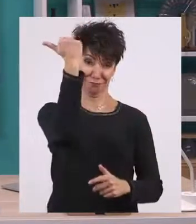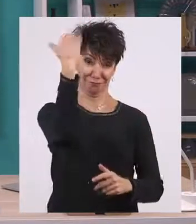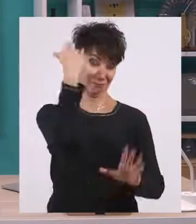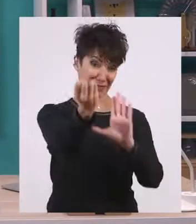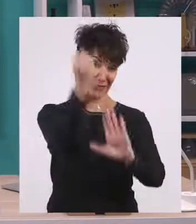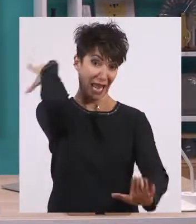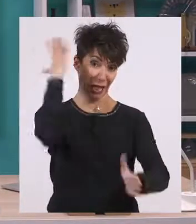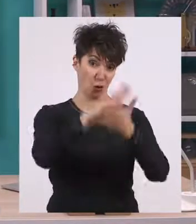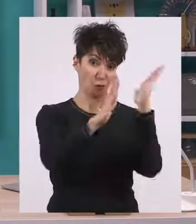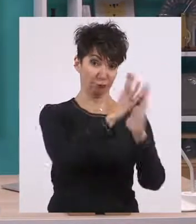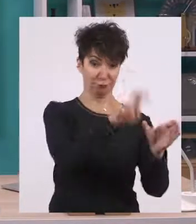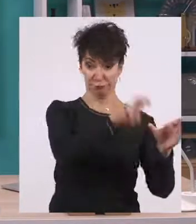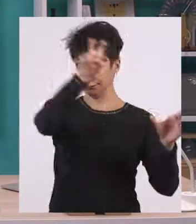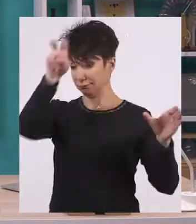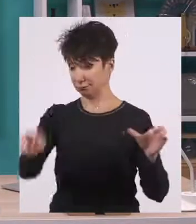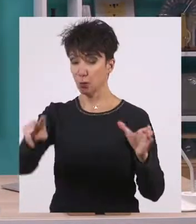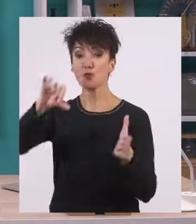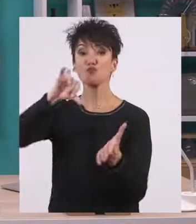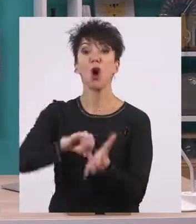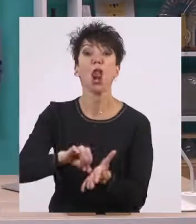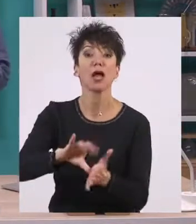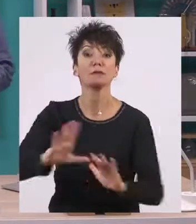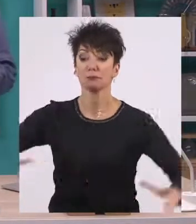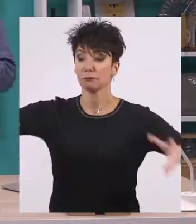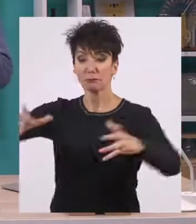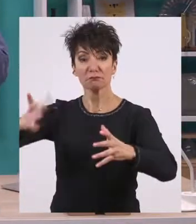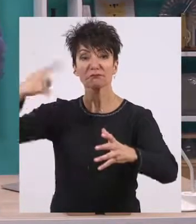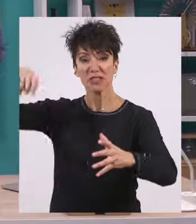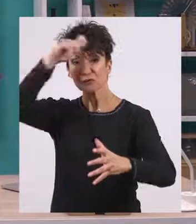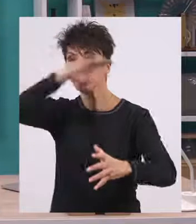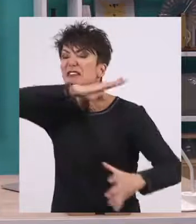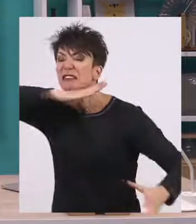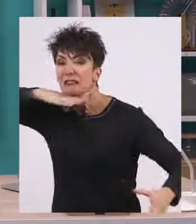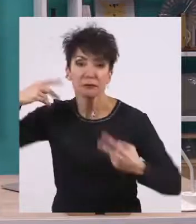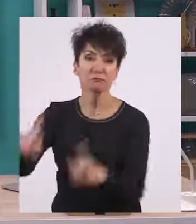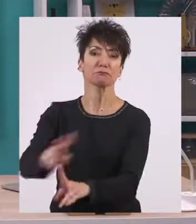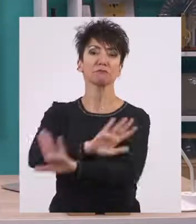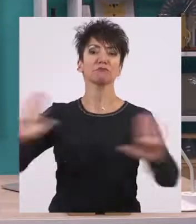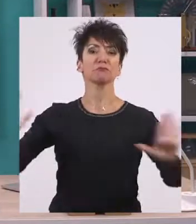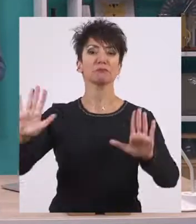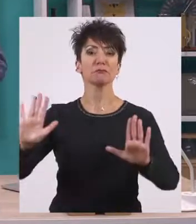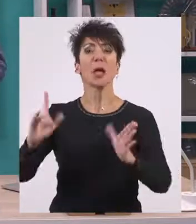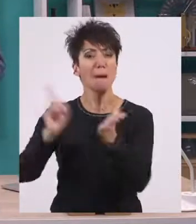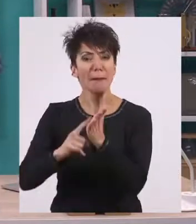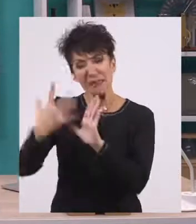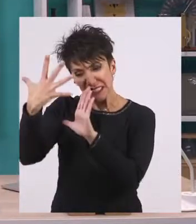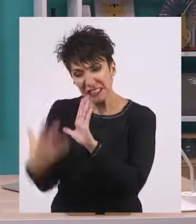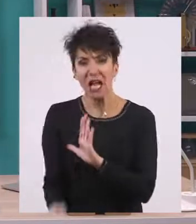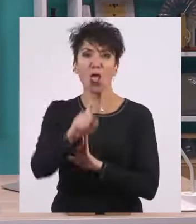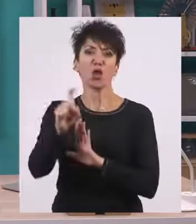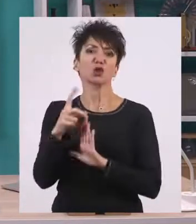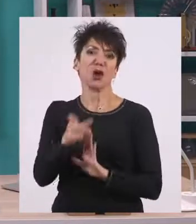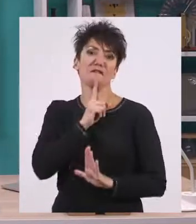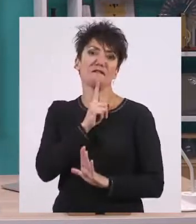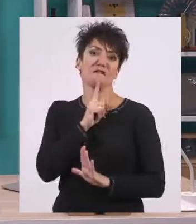Από μικρή έπρεπε να συνηθίσουν αυτή τη σκληρή ζωή. Για να ξεπερνούν όλες τις δυσκολίες. Τα μαθήματα